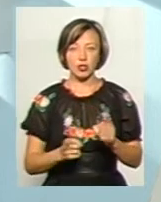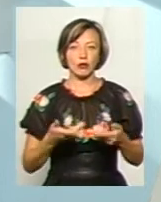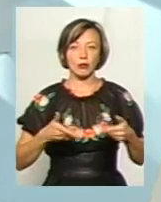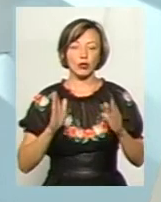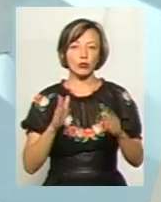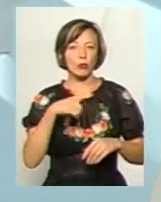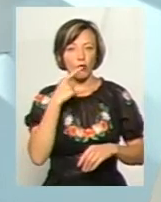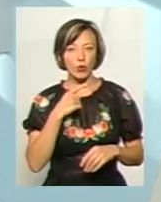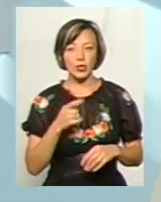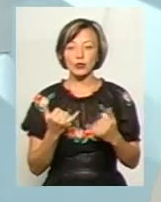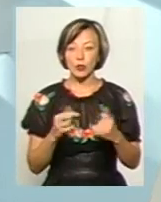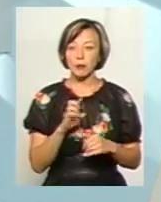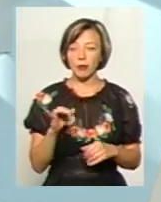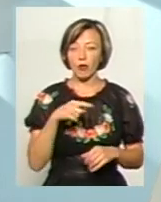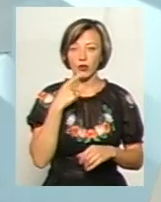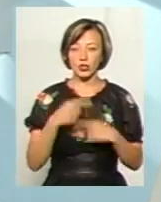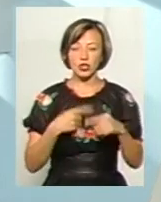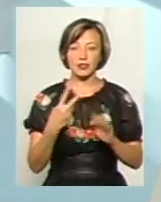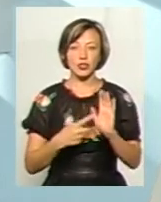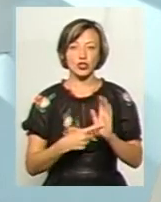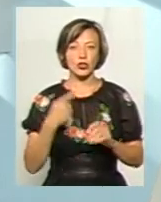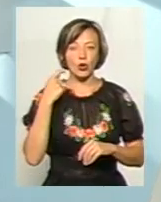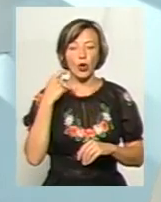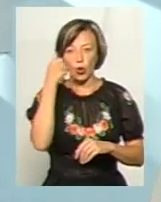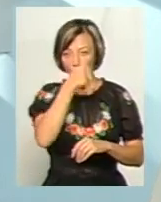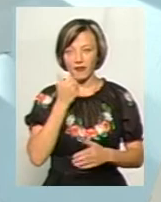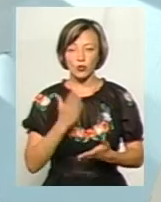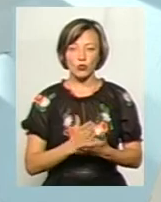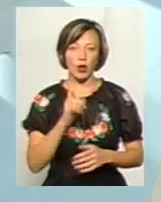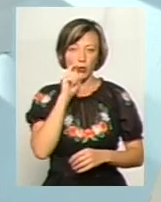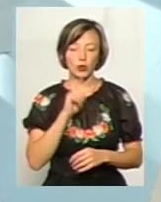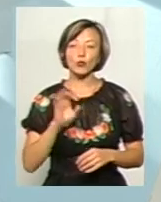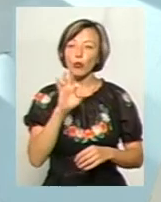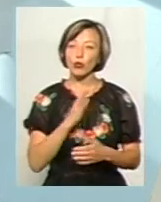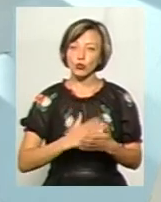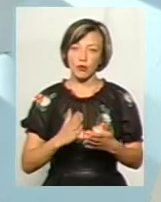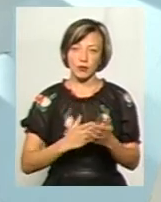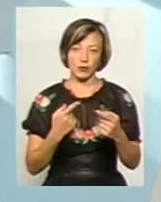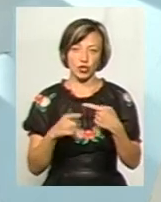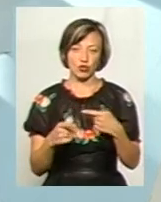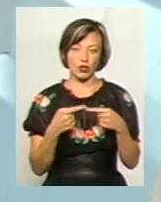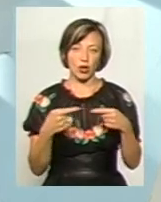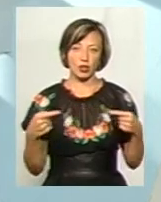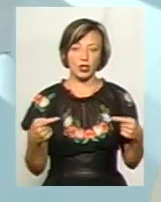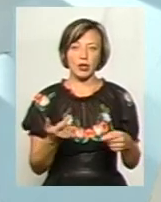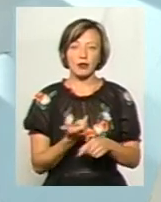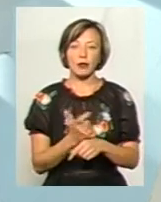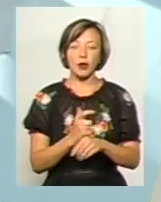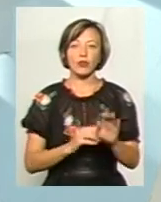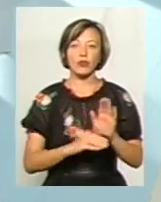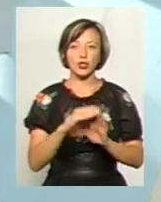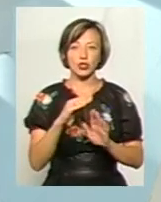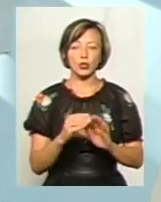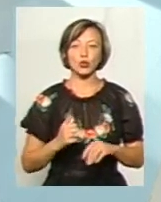будемо говорити, і ми б сьогодні вже говорили через 26 років існування нашої держави, про зовсім інші речі, набагато вищі,